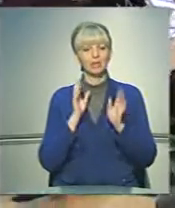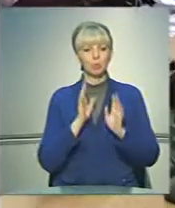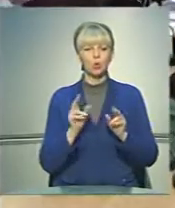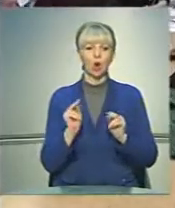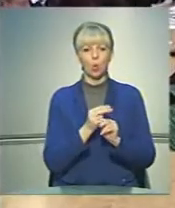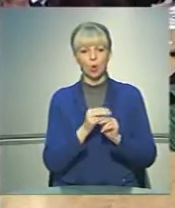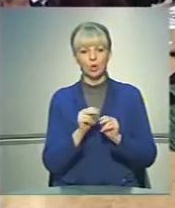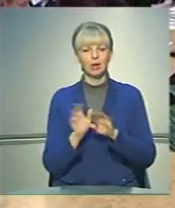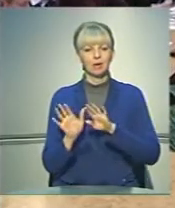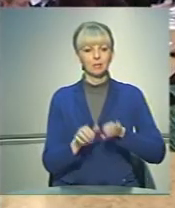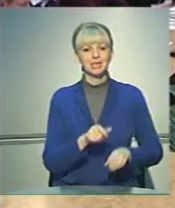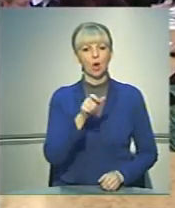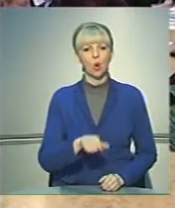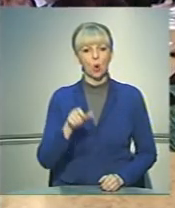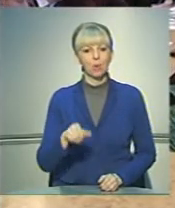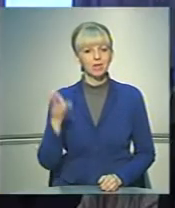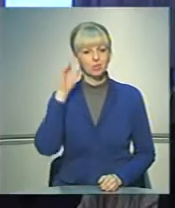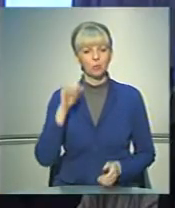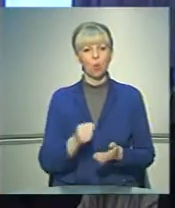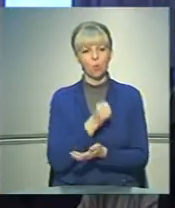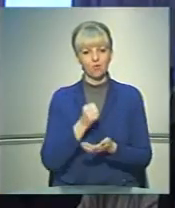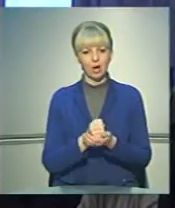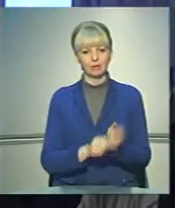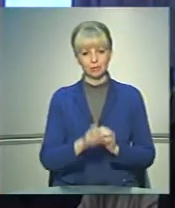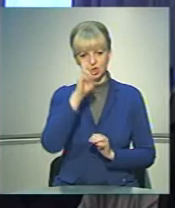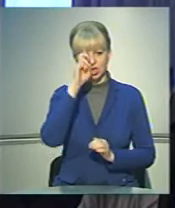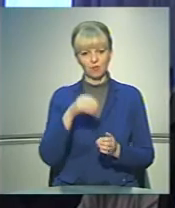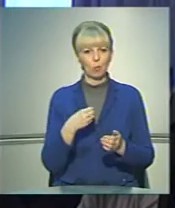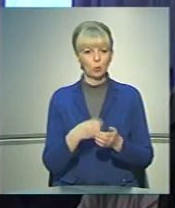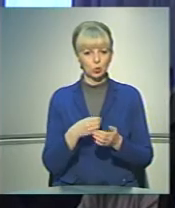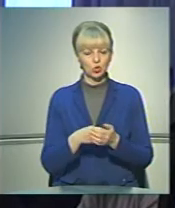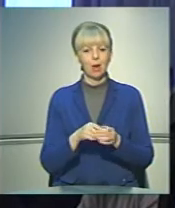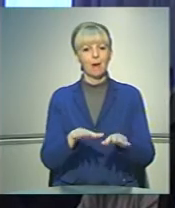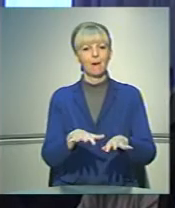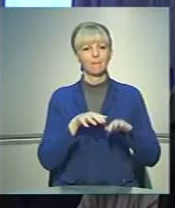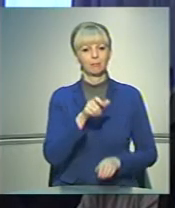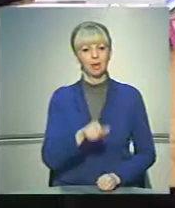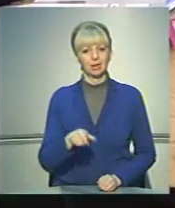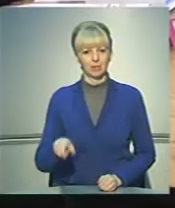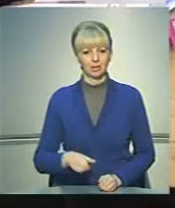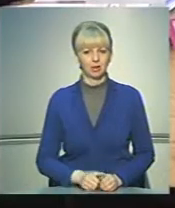коригуватися після громадських слухань та ухвалення державного бюджету парламентарями.